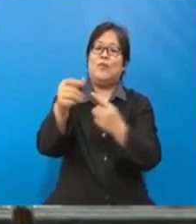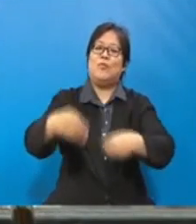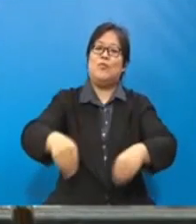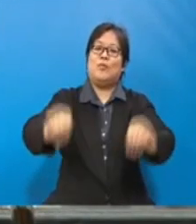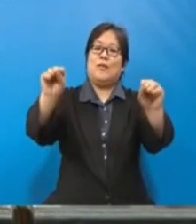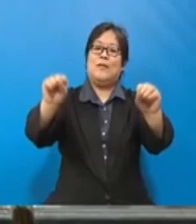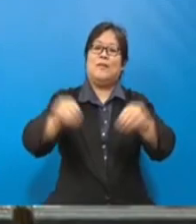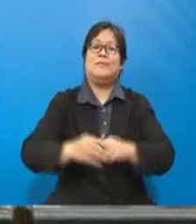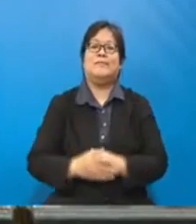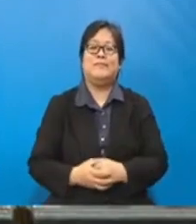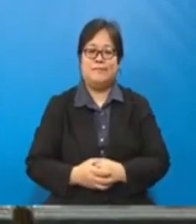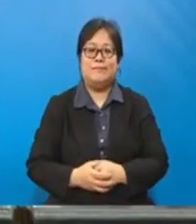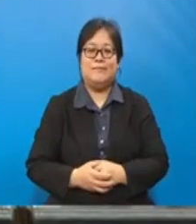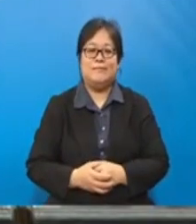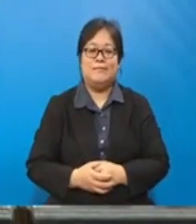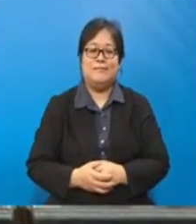dijual.